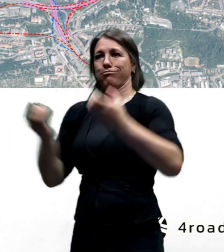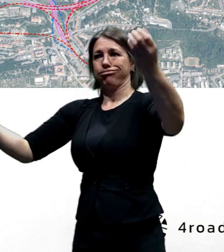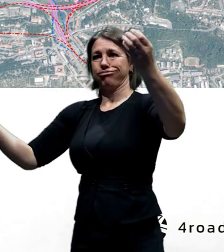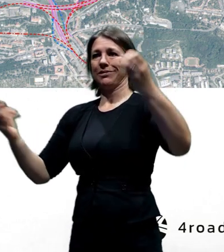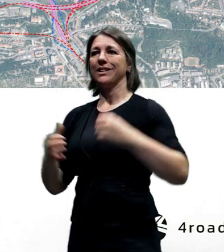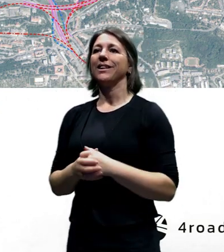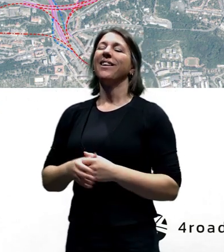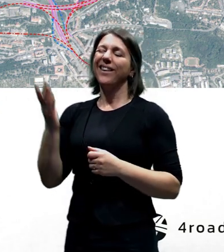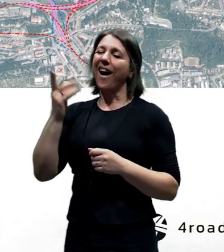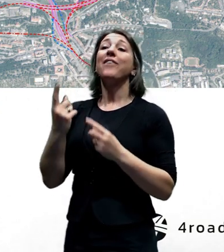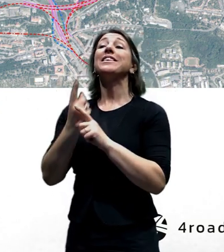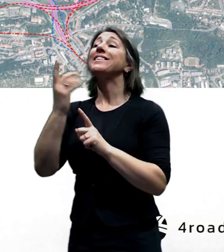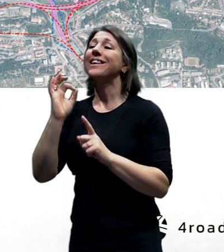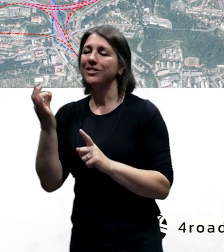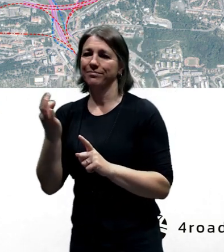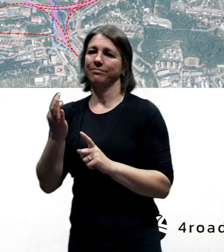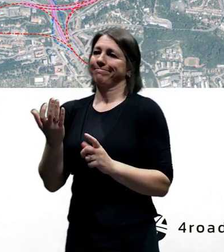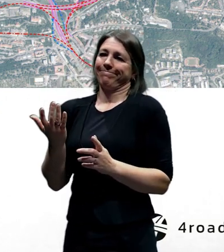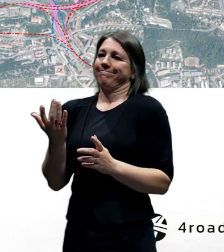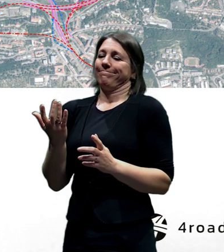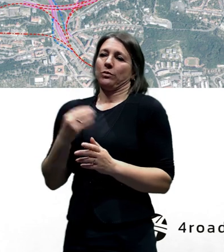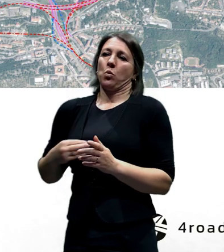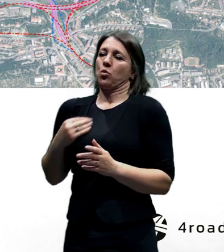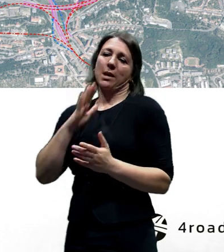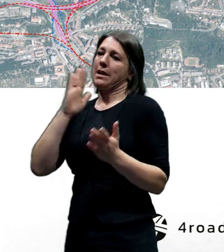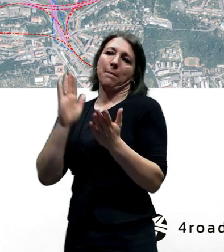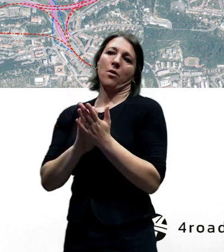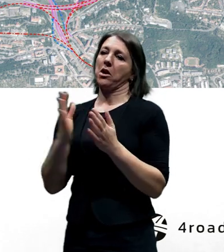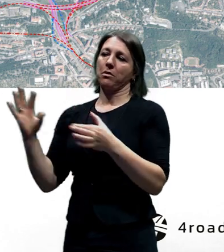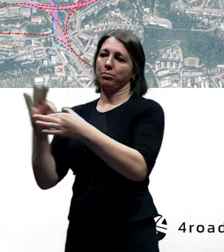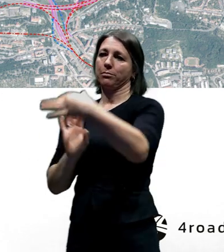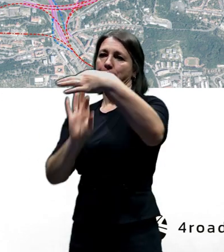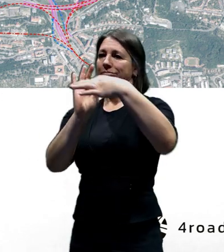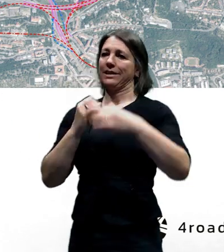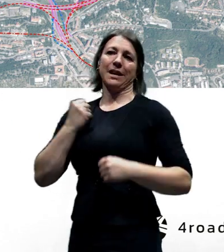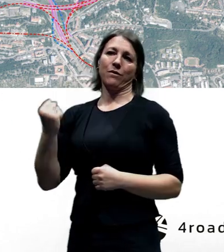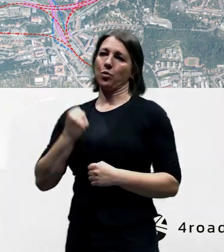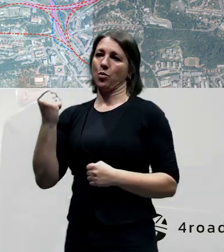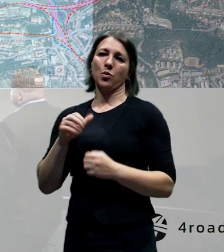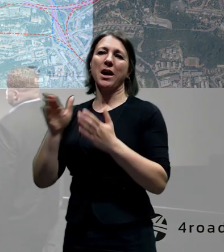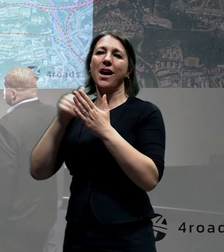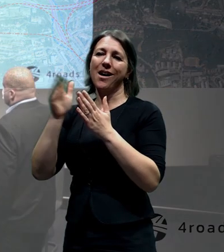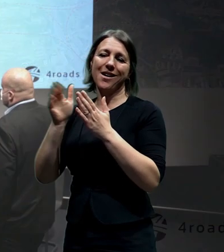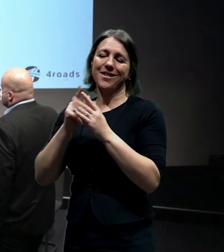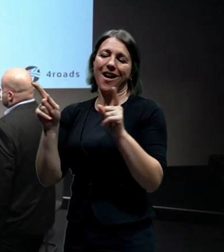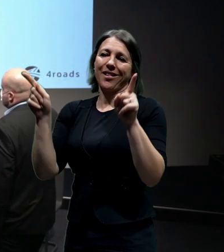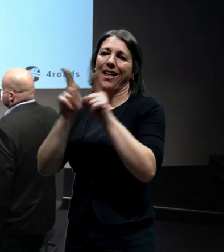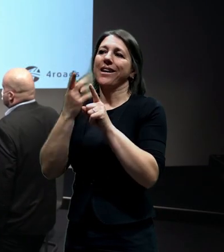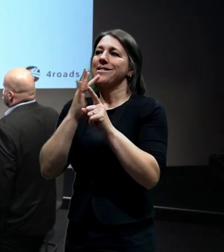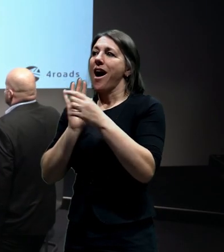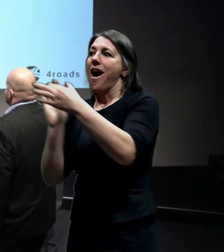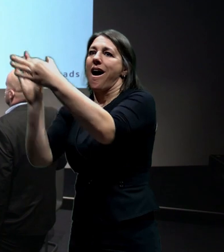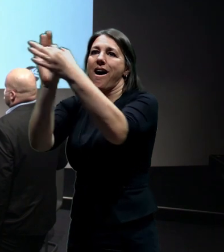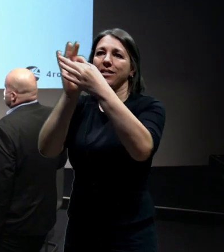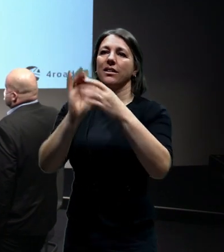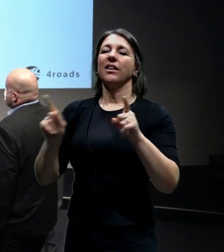že ta varianta nám nevychází. Jsou tady problematické rozplety. tam problematická ražba,